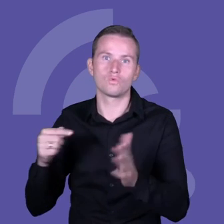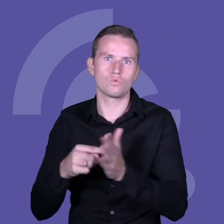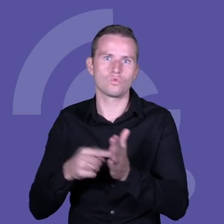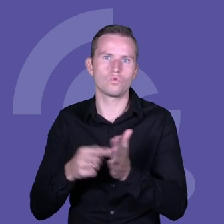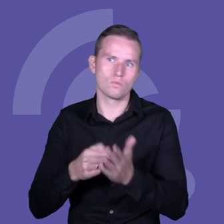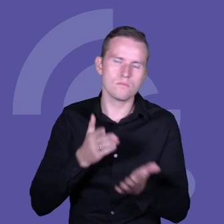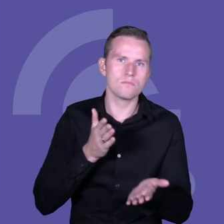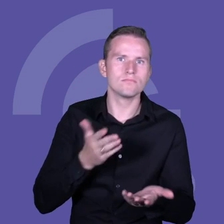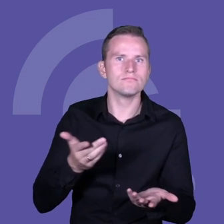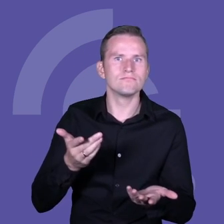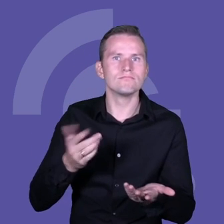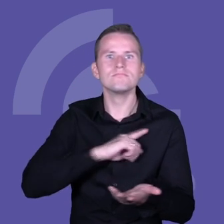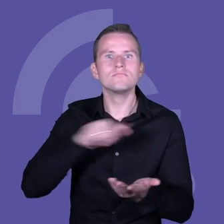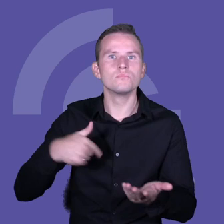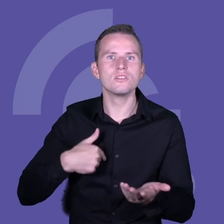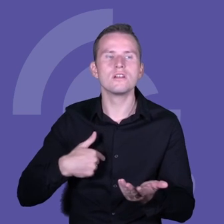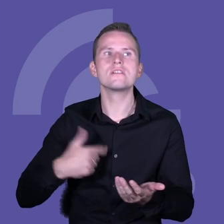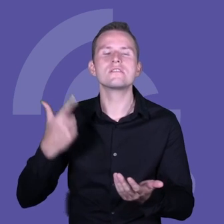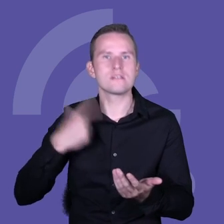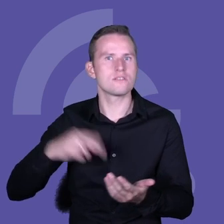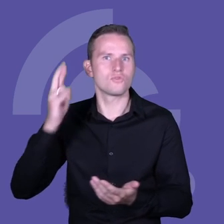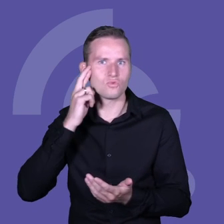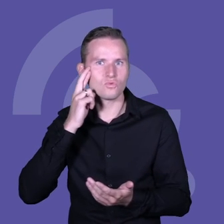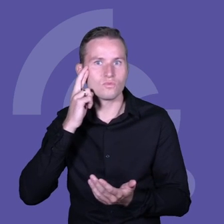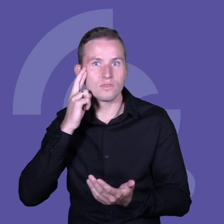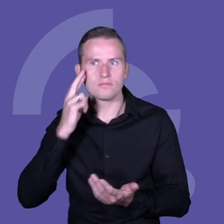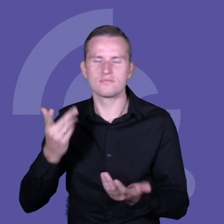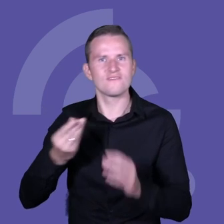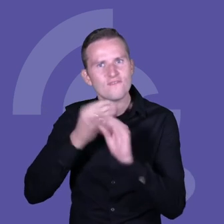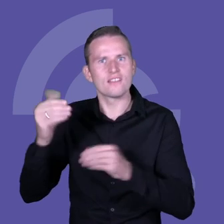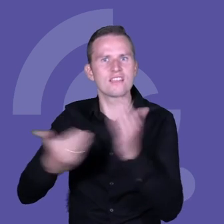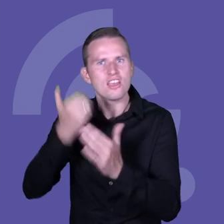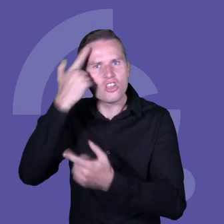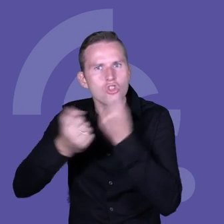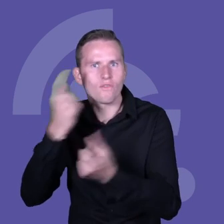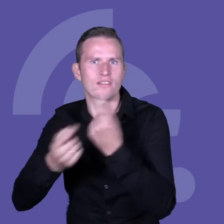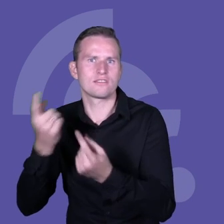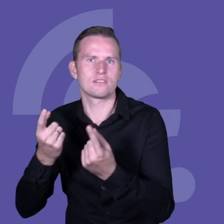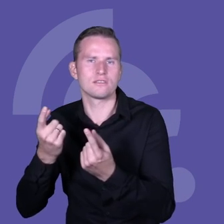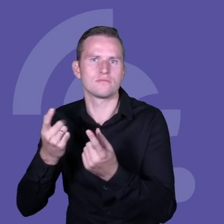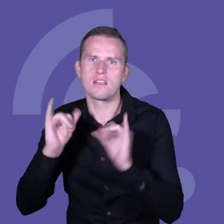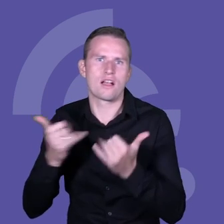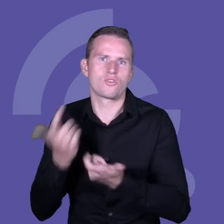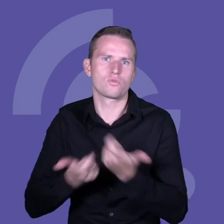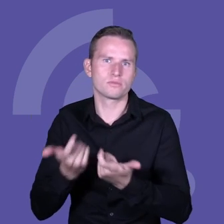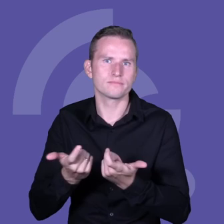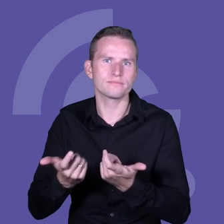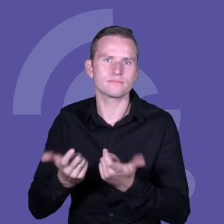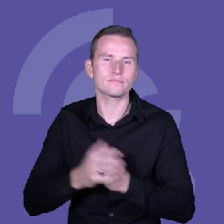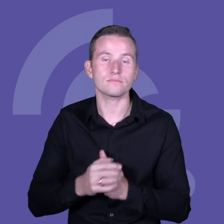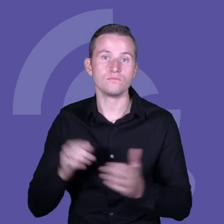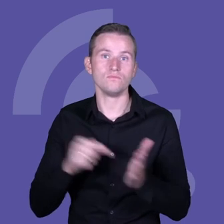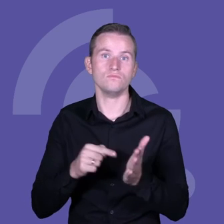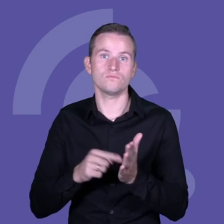naprawdę nam dać duży impuls w tym, żebyśmy byli bardziej innowacyjni niż jesteśmy. I tutaj te